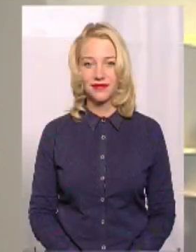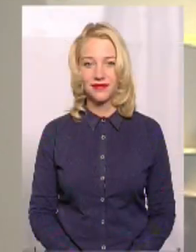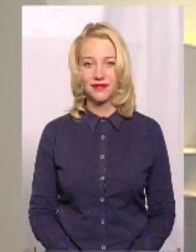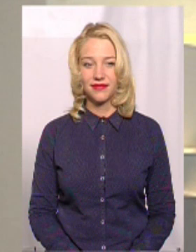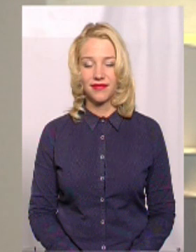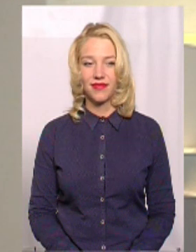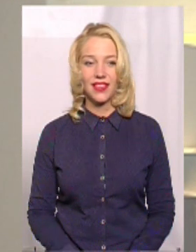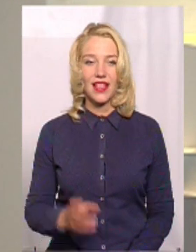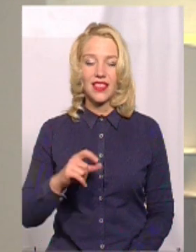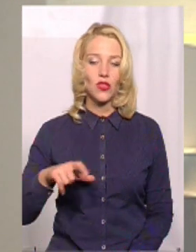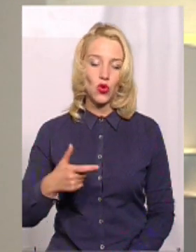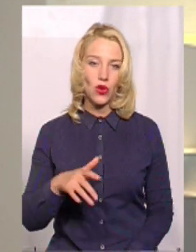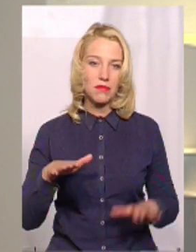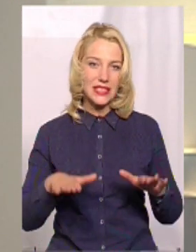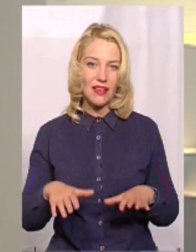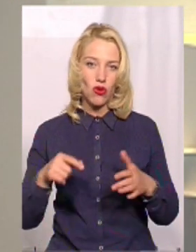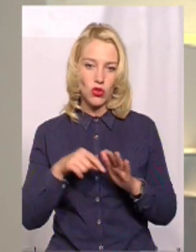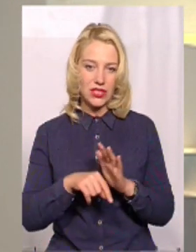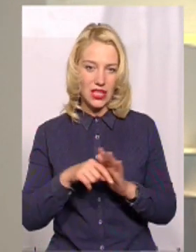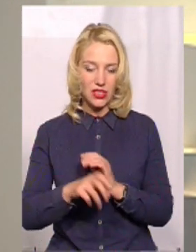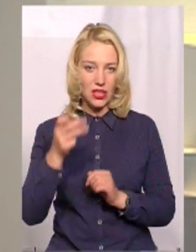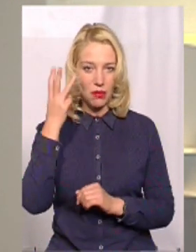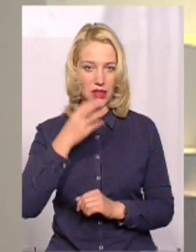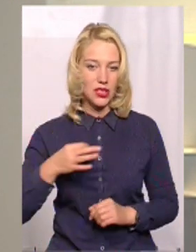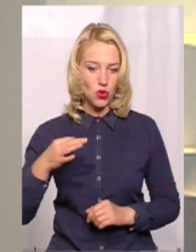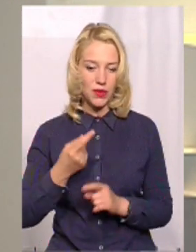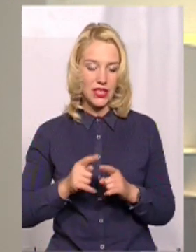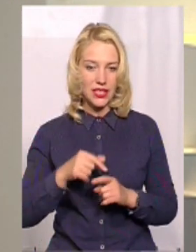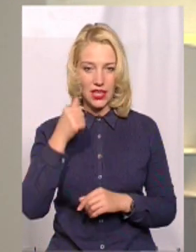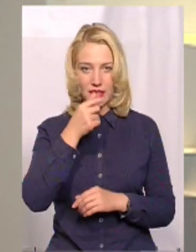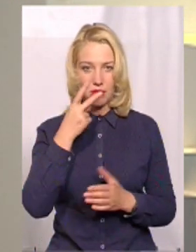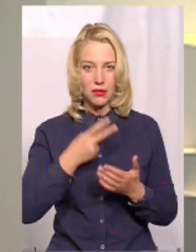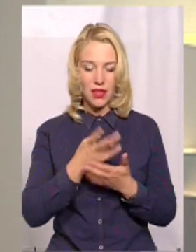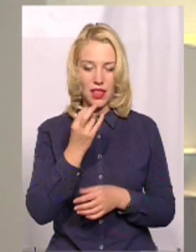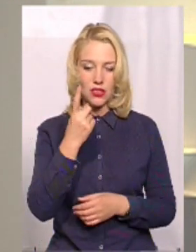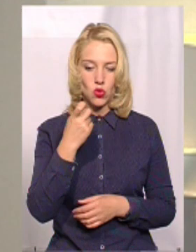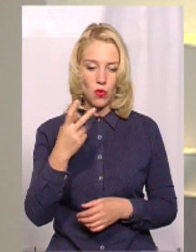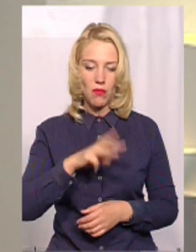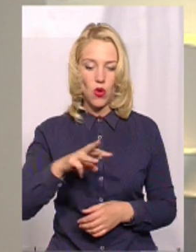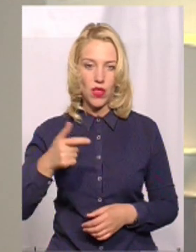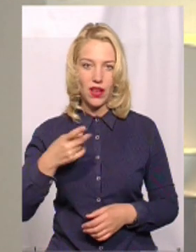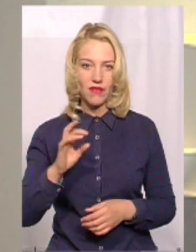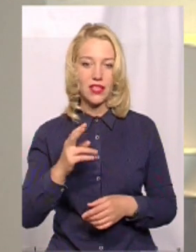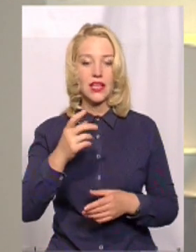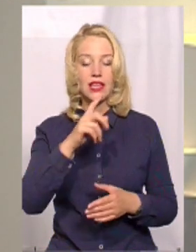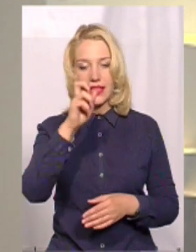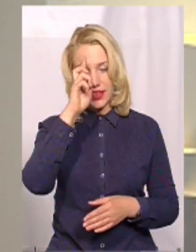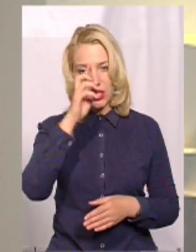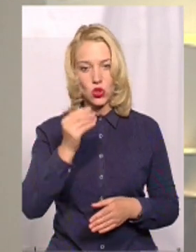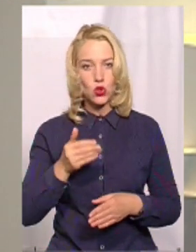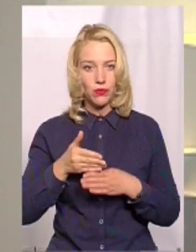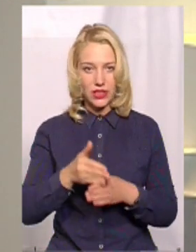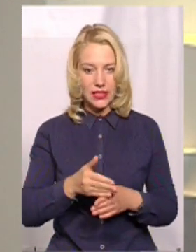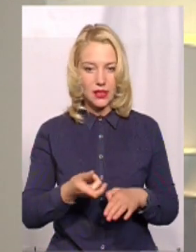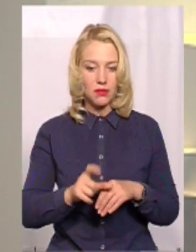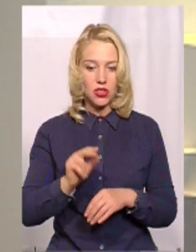На дороги місцевого значення у Хмельницькій області на цей рік передбачено на 100 млн грн. із держсубвенції більше,